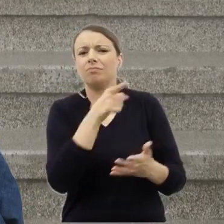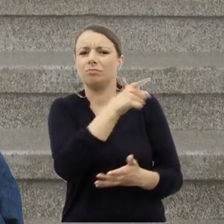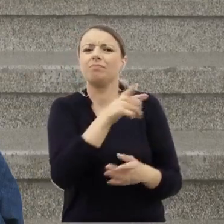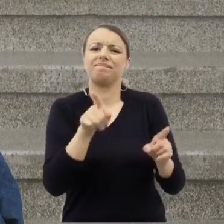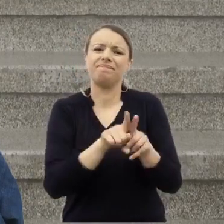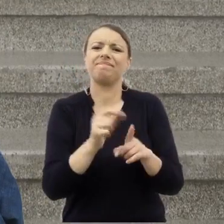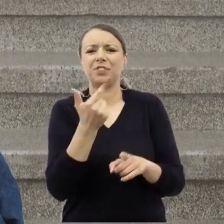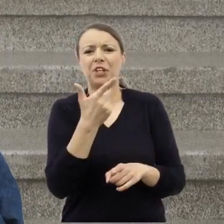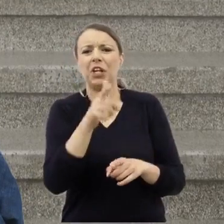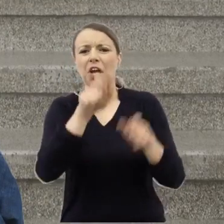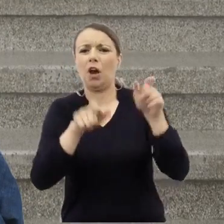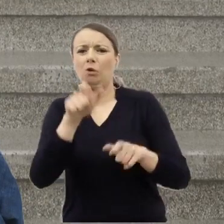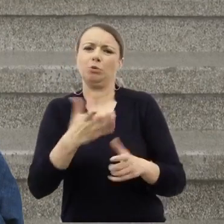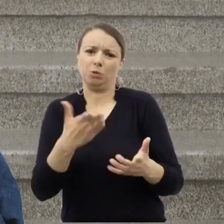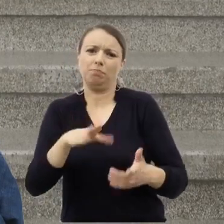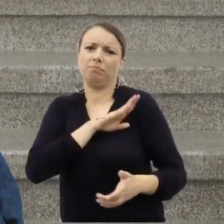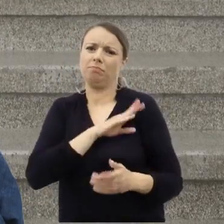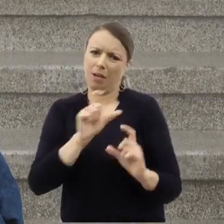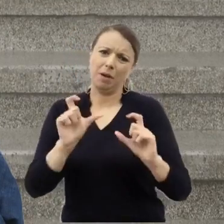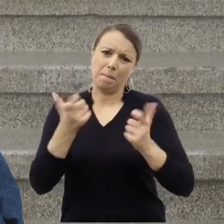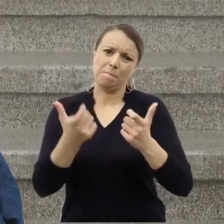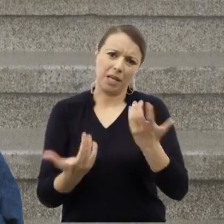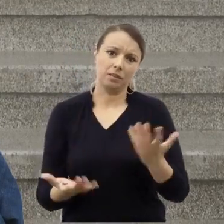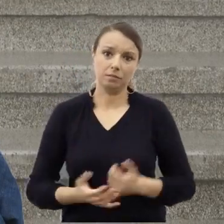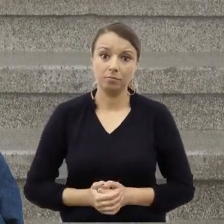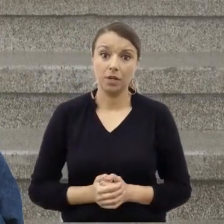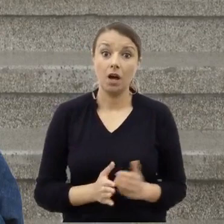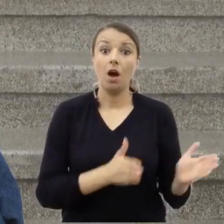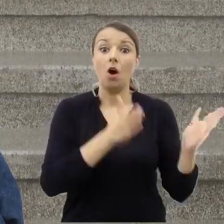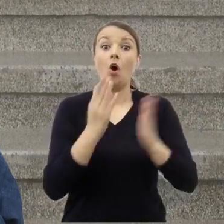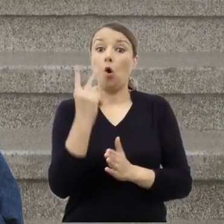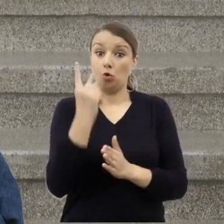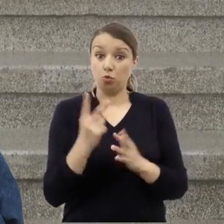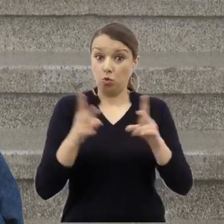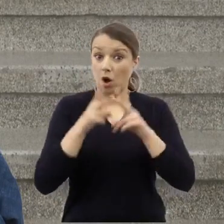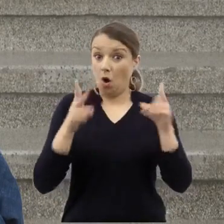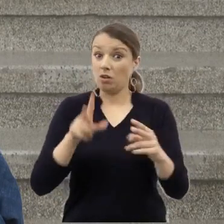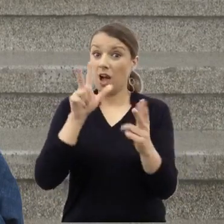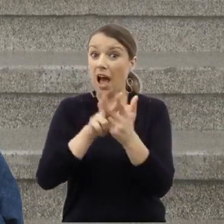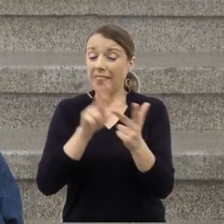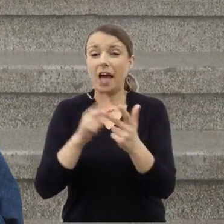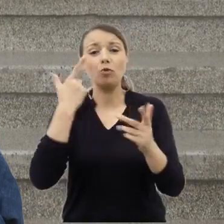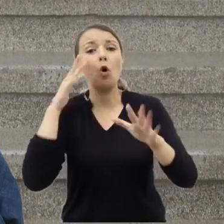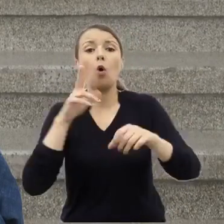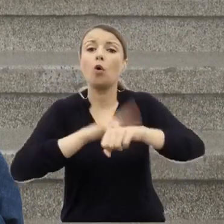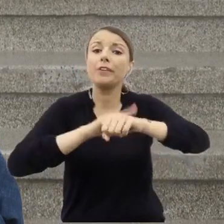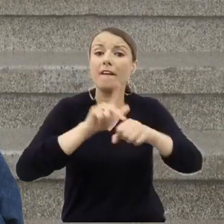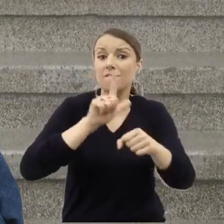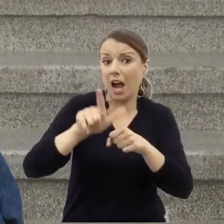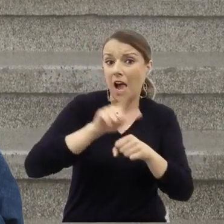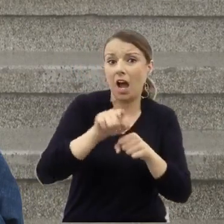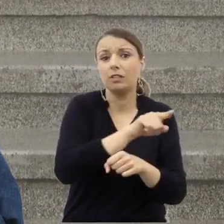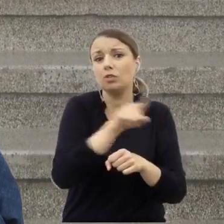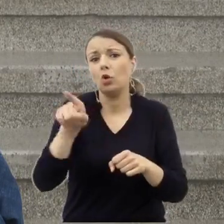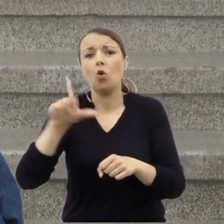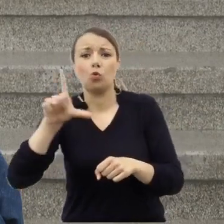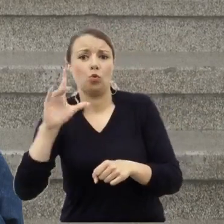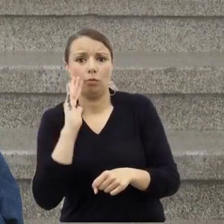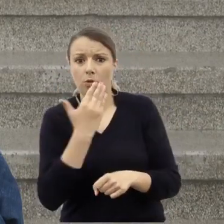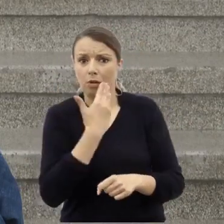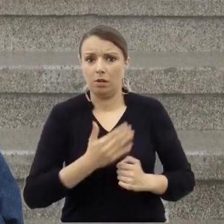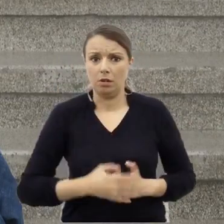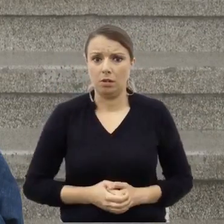Druga faza ataku przypadła na godzinę około dwunastej do czternastej,